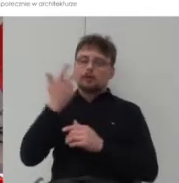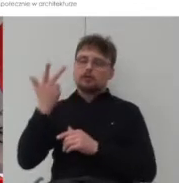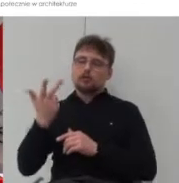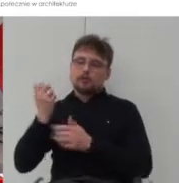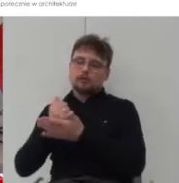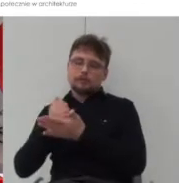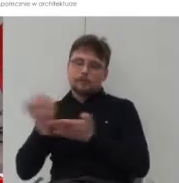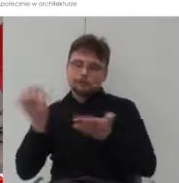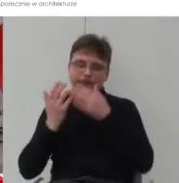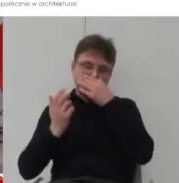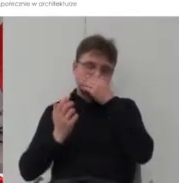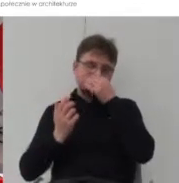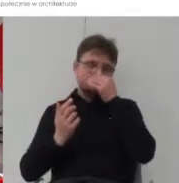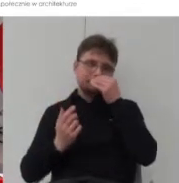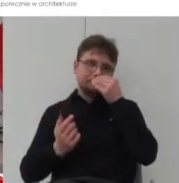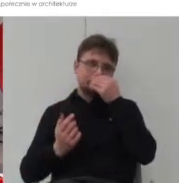subiektywny.